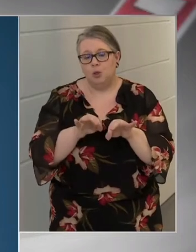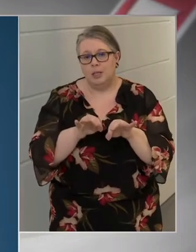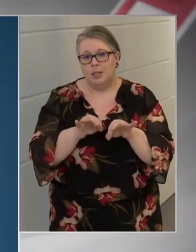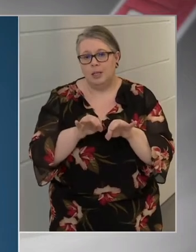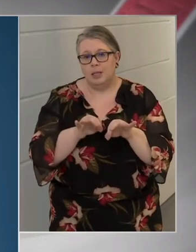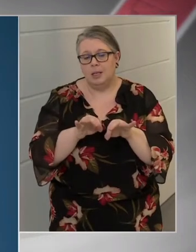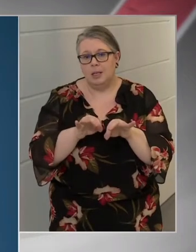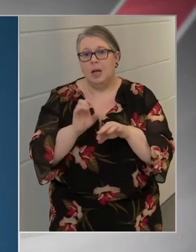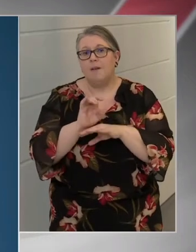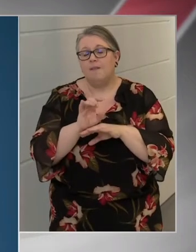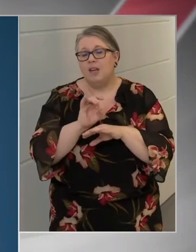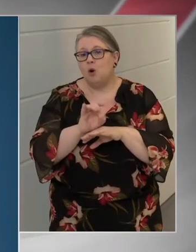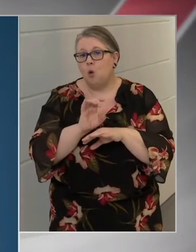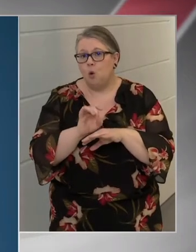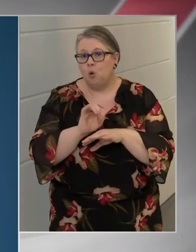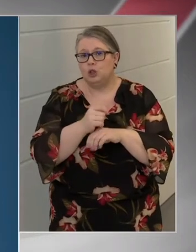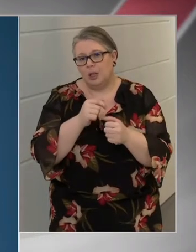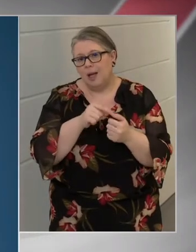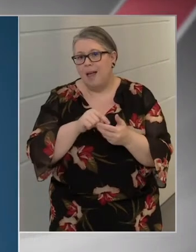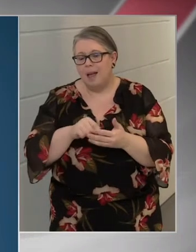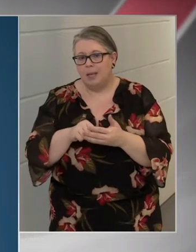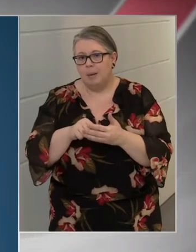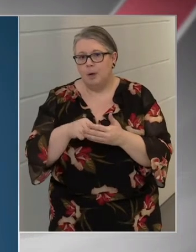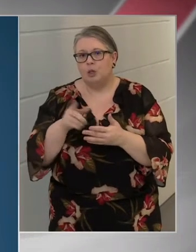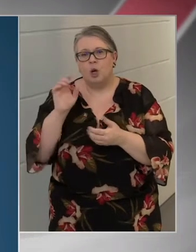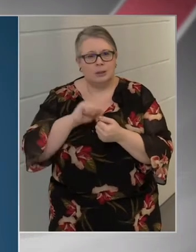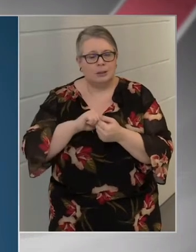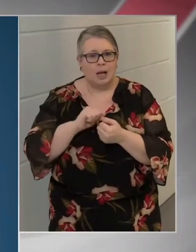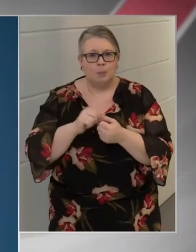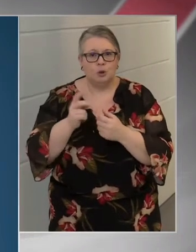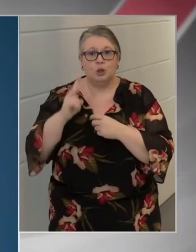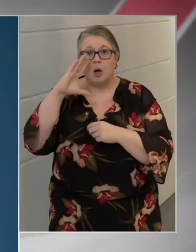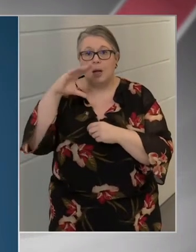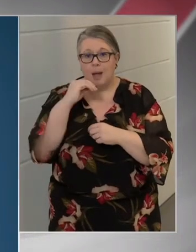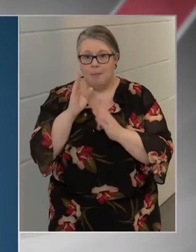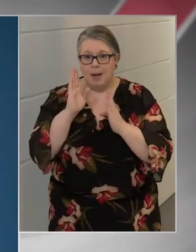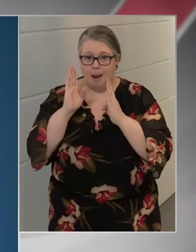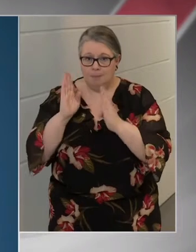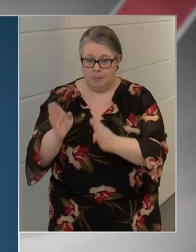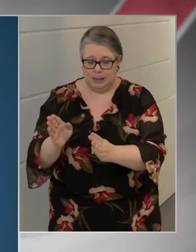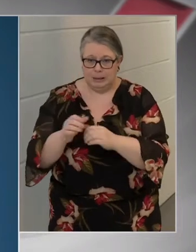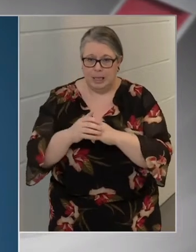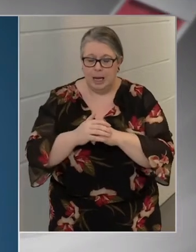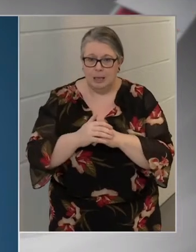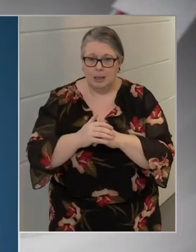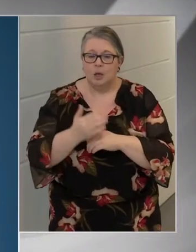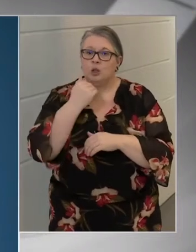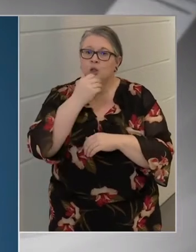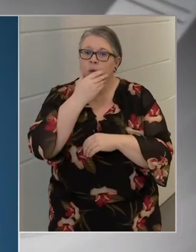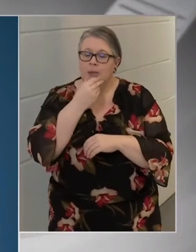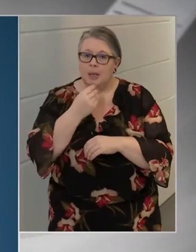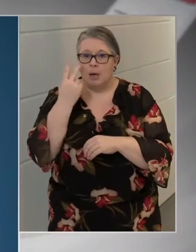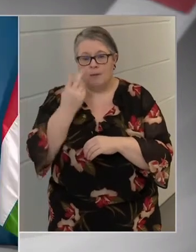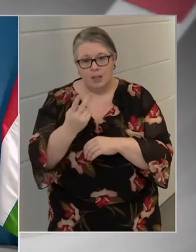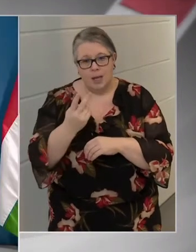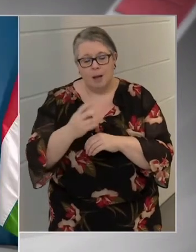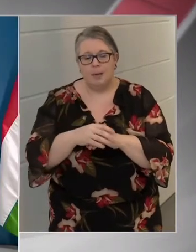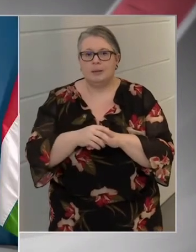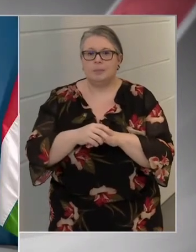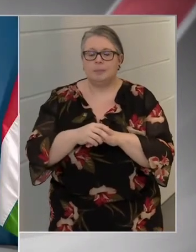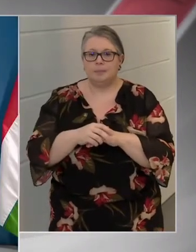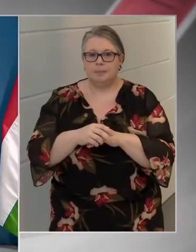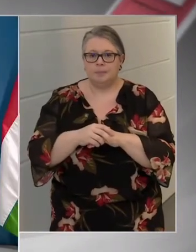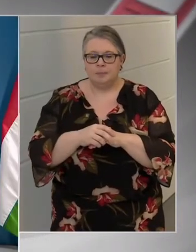virológus, és egyéb nagyszámú szakemberre bízni. Köszönöm szépen a figyelmüket.